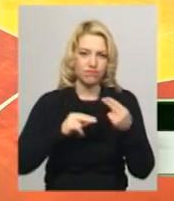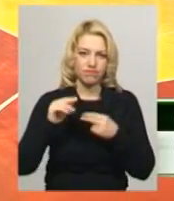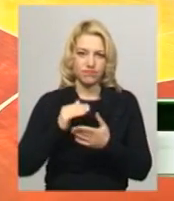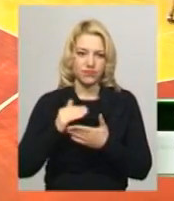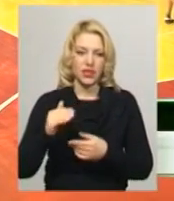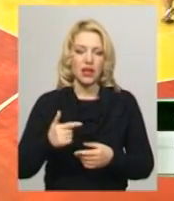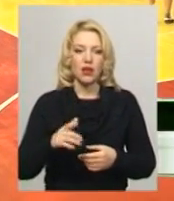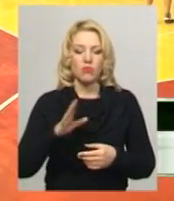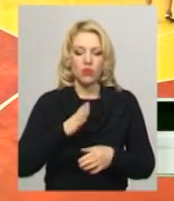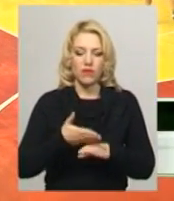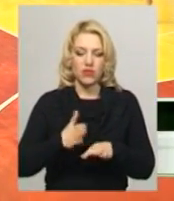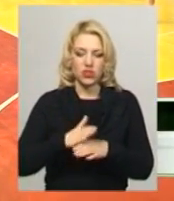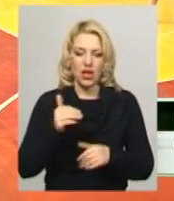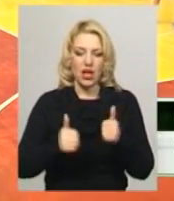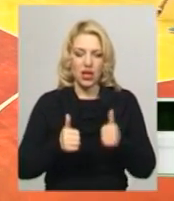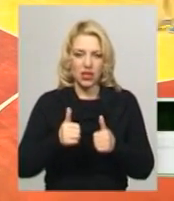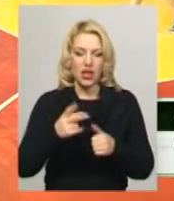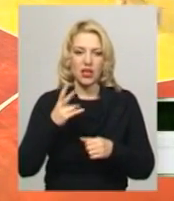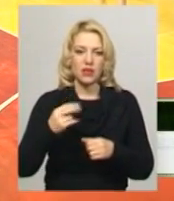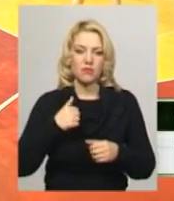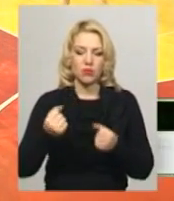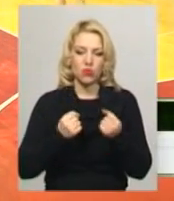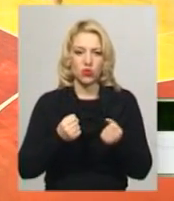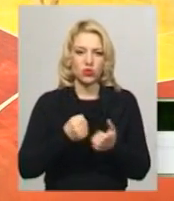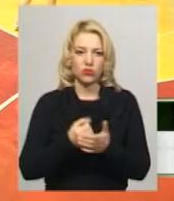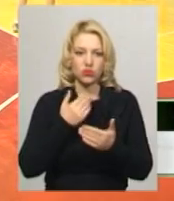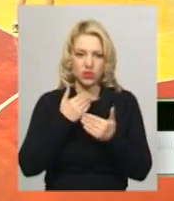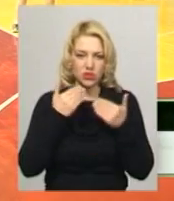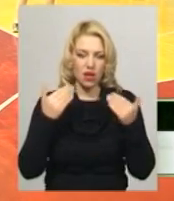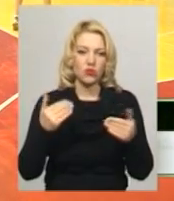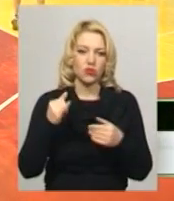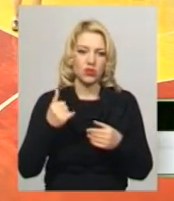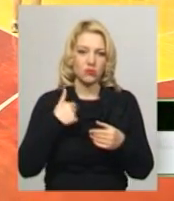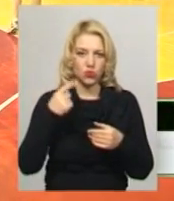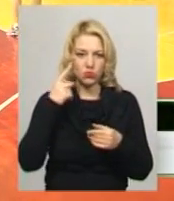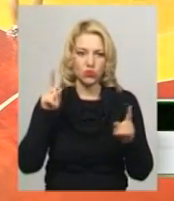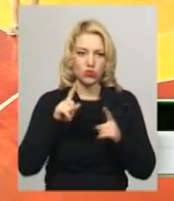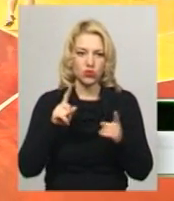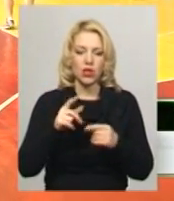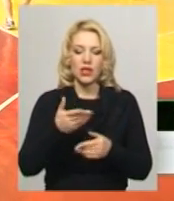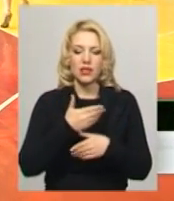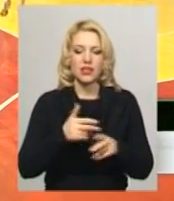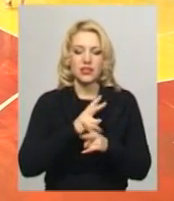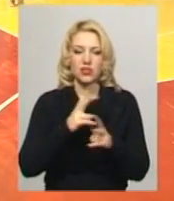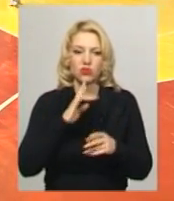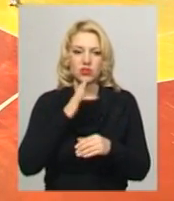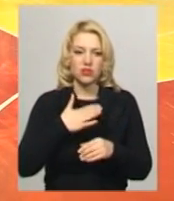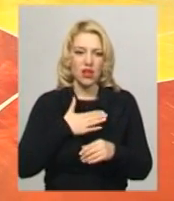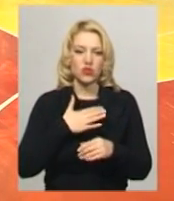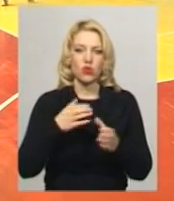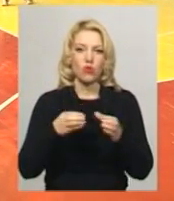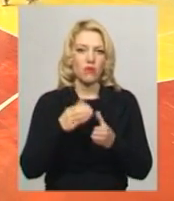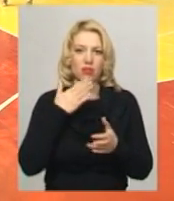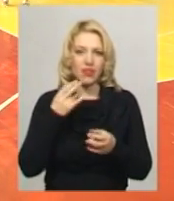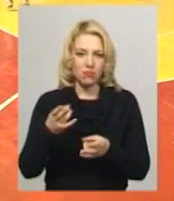була дуже важка гра, але ми боролися, боролися до останнього. І я думаю, що нас ніхто з нашої команди не підбив, що